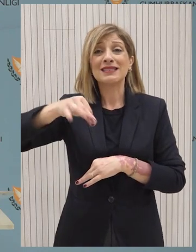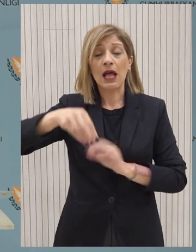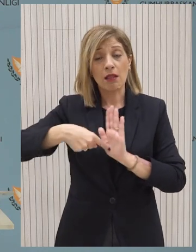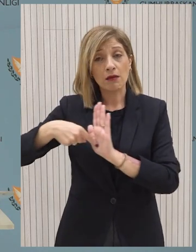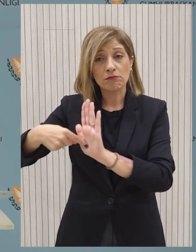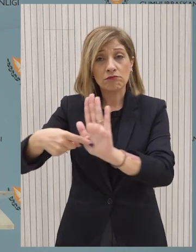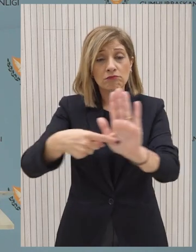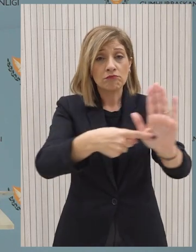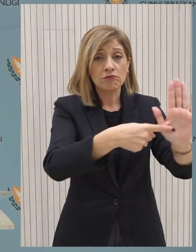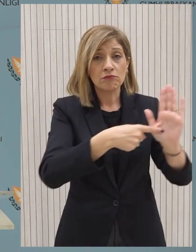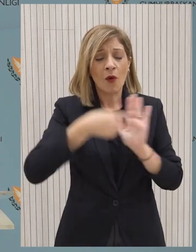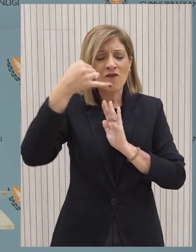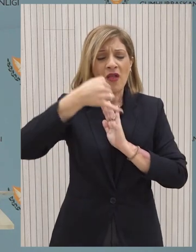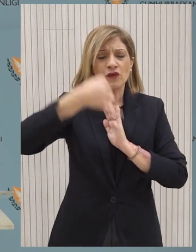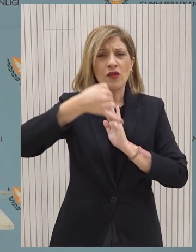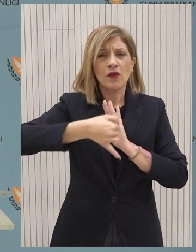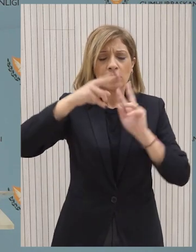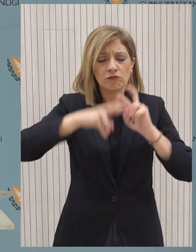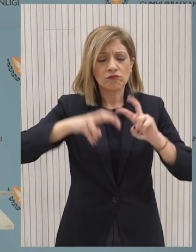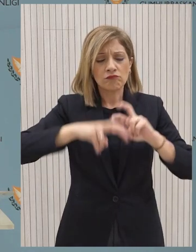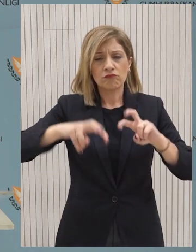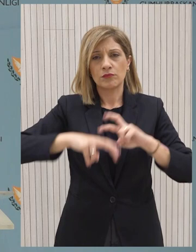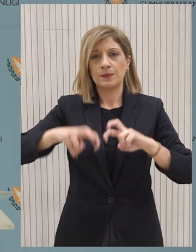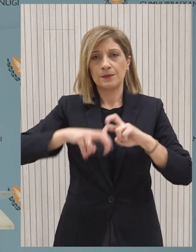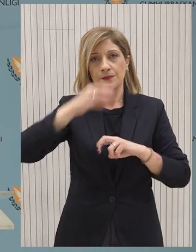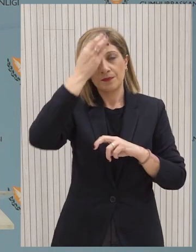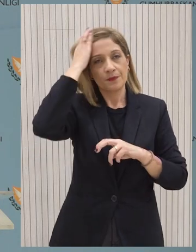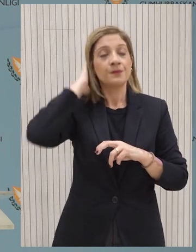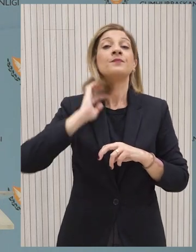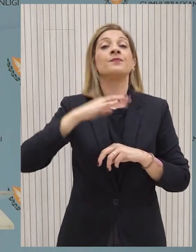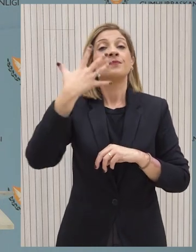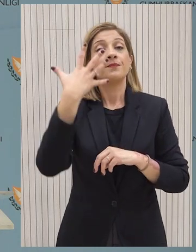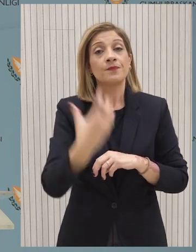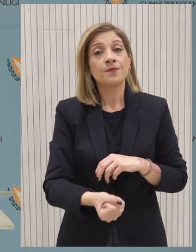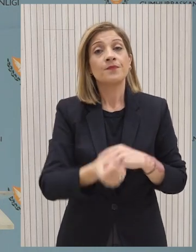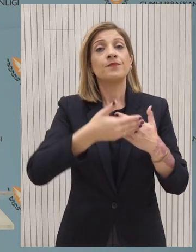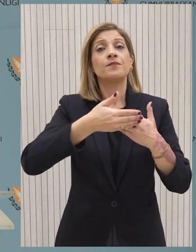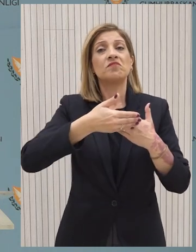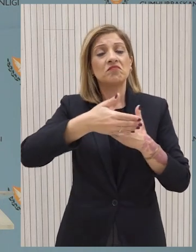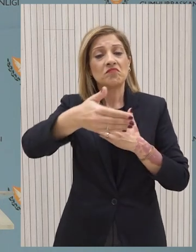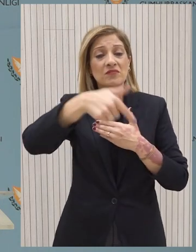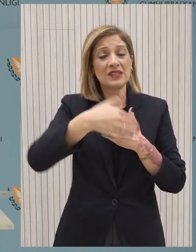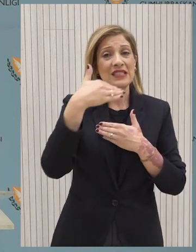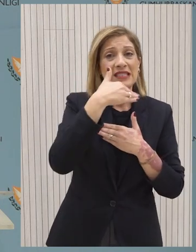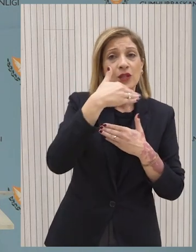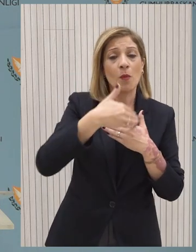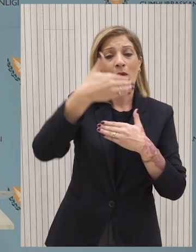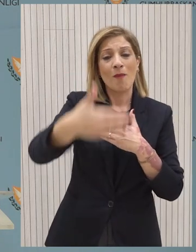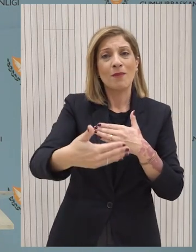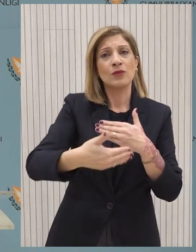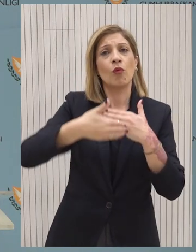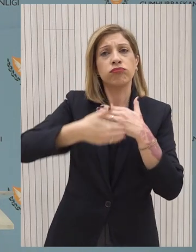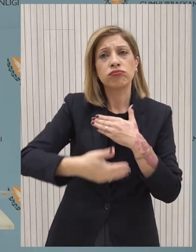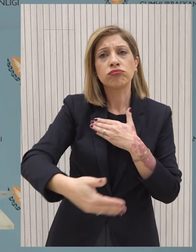Υπάρχει το σενάριο το βραχυπρόθεσμο, το μεσοπρόθεσμο και το μακροπρόθεσμο για το πώς μπορεί να φτάσει με ασφάλεια η βοήθεια στη